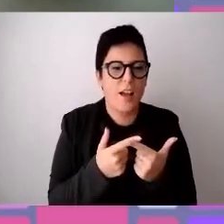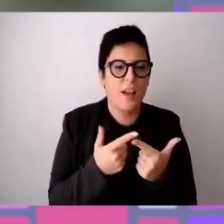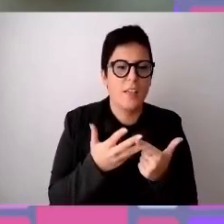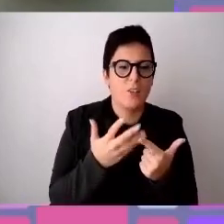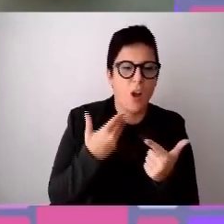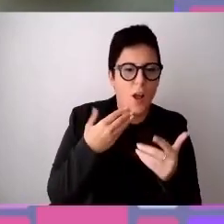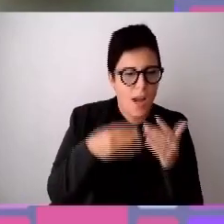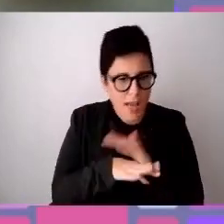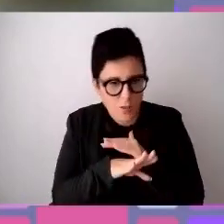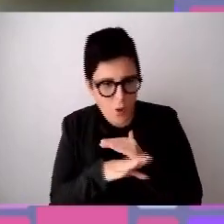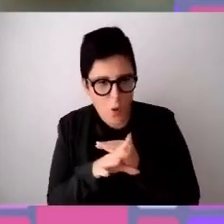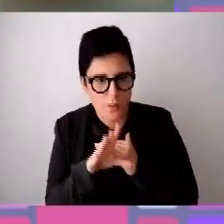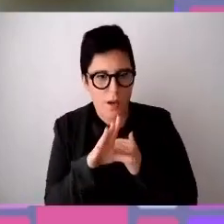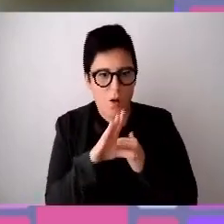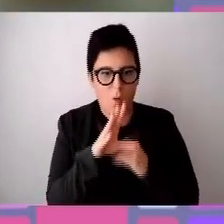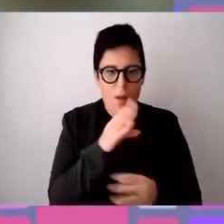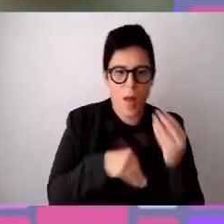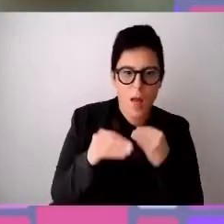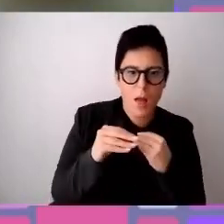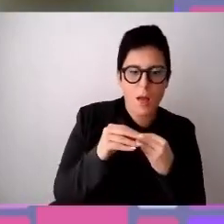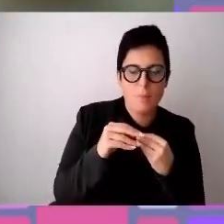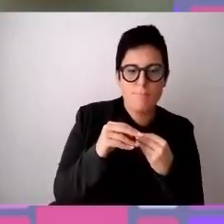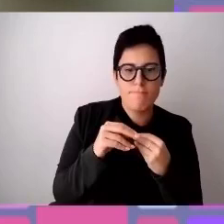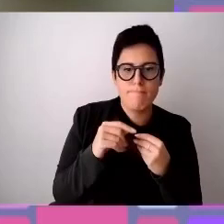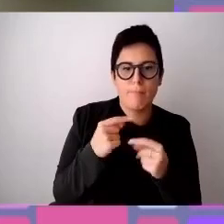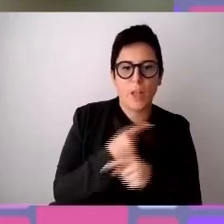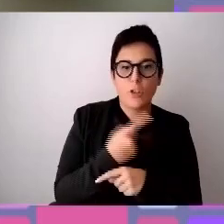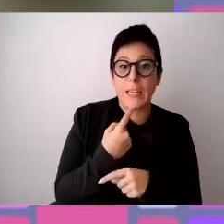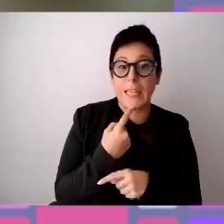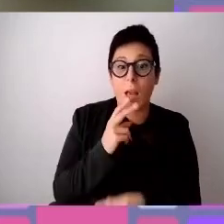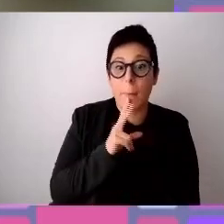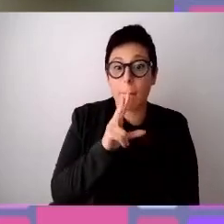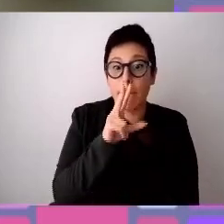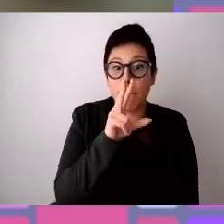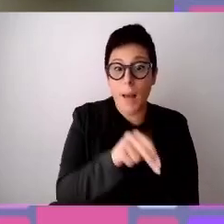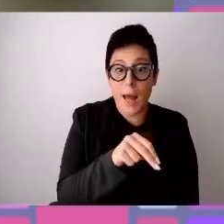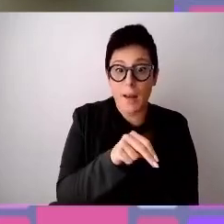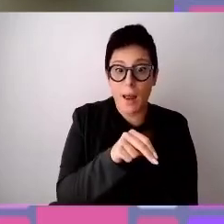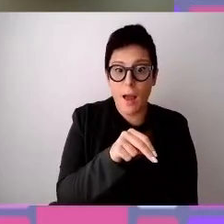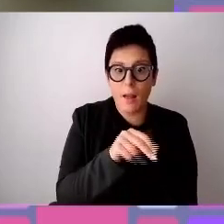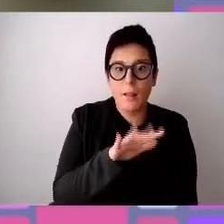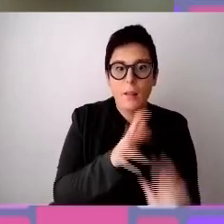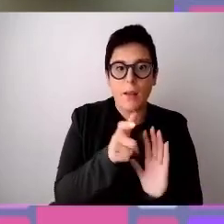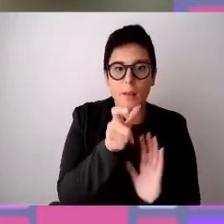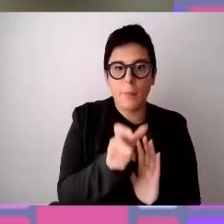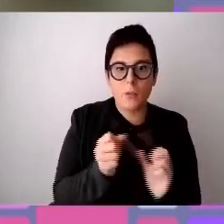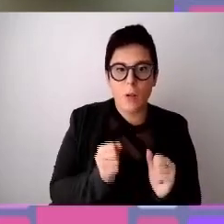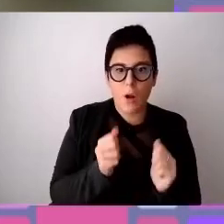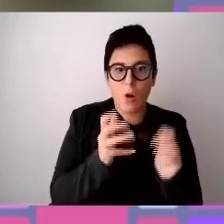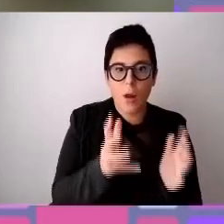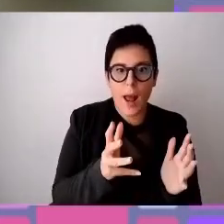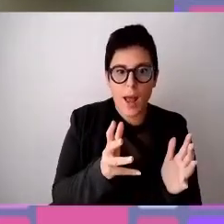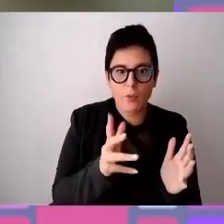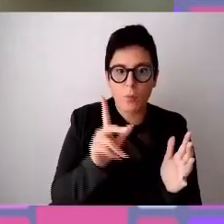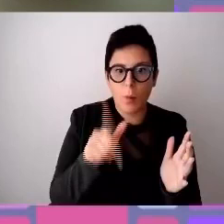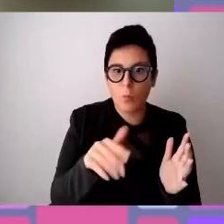nascondersi ci sono tonte cose quindi invece chi parla e porta una testimonianza è una persona coraggiosa che però sta anche regalando tanto coraggio